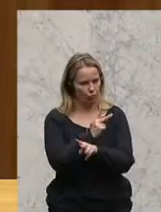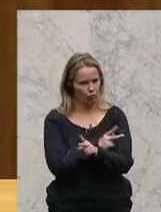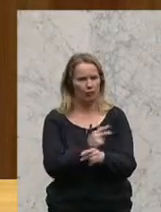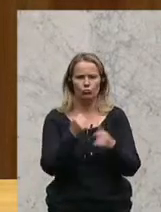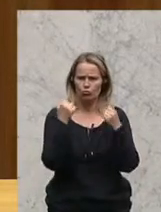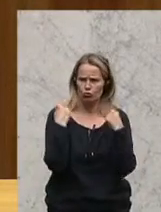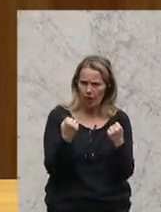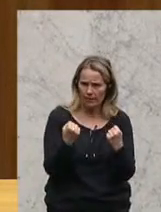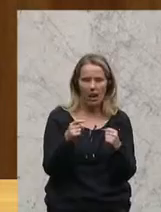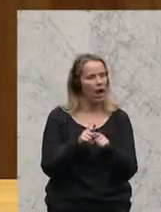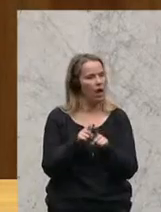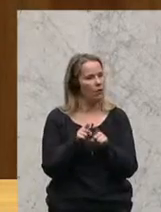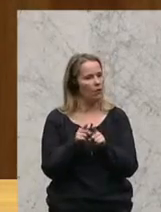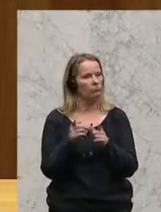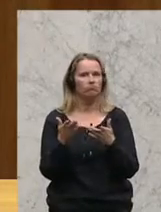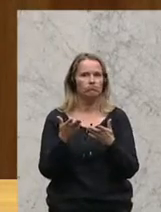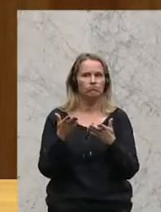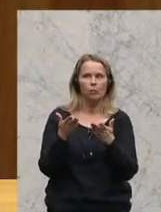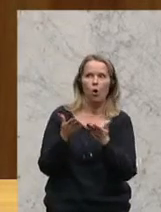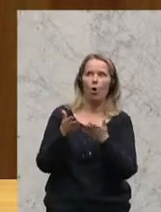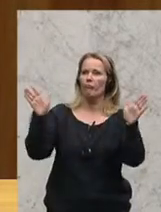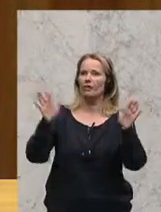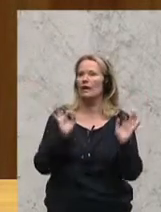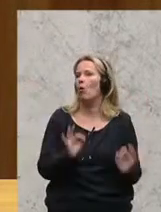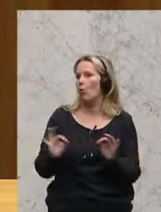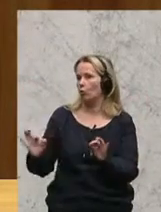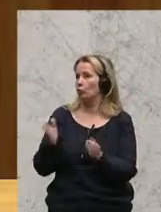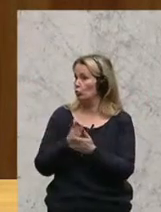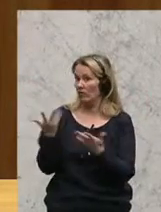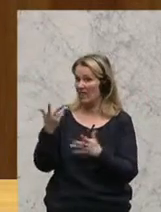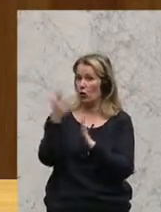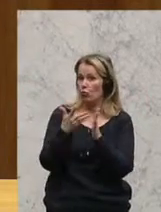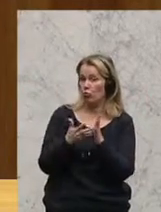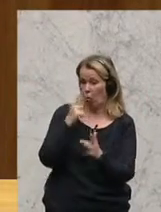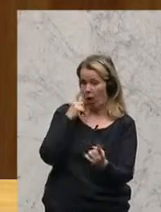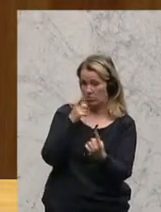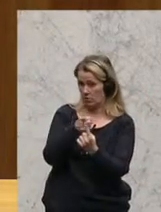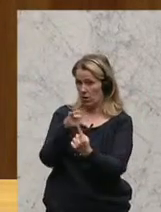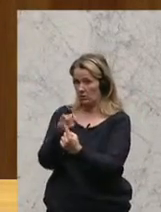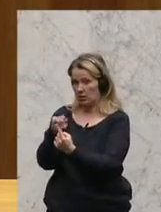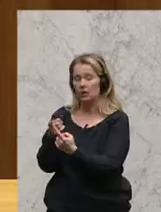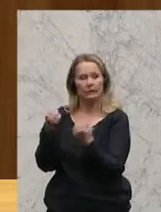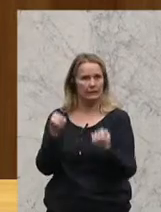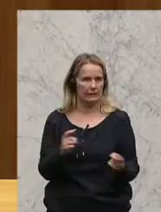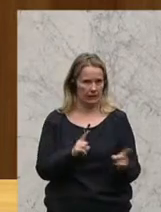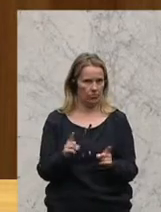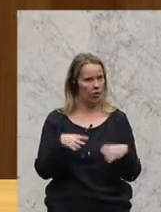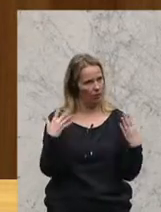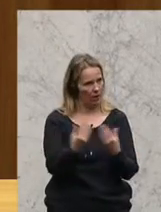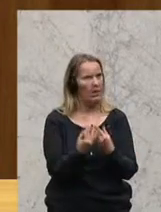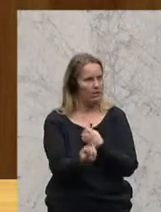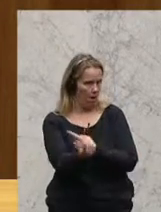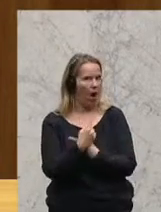dass Stabilität und auch die öffentliche Ordnung durch gezielte Kontrolle gewährleistet ist. Das ist unser gemeinsamer